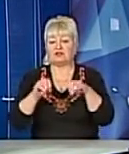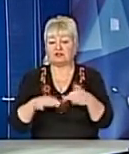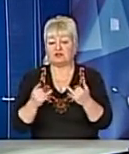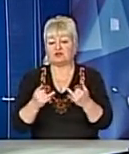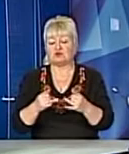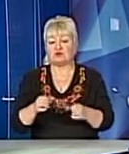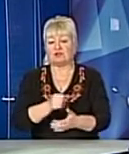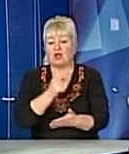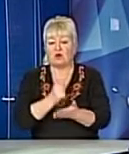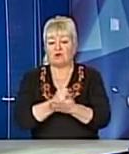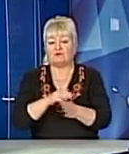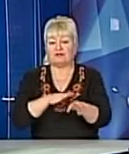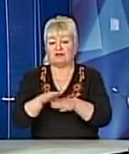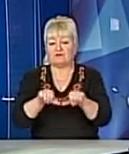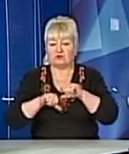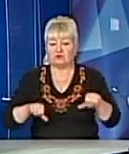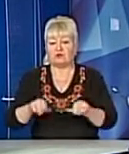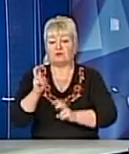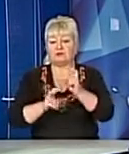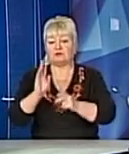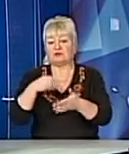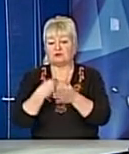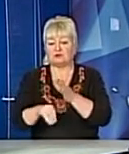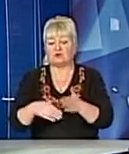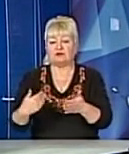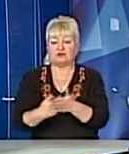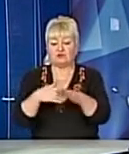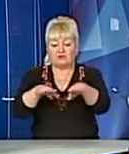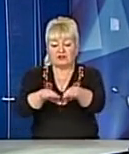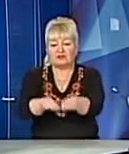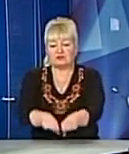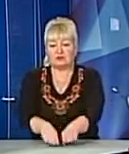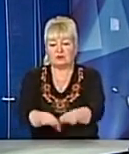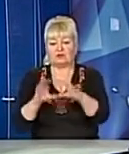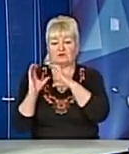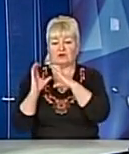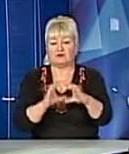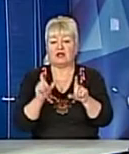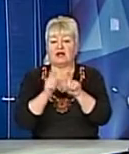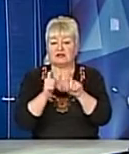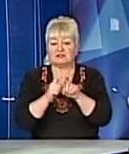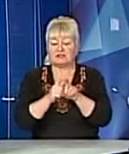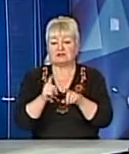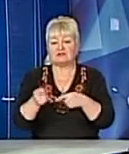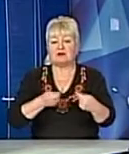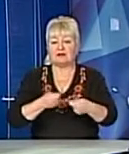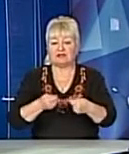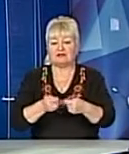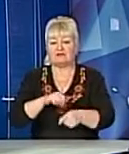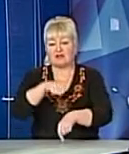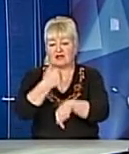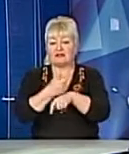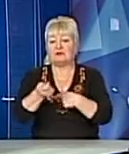Це підприємство буде закуповувати цього року нові низькопідлогові автобуси За словами керівника міського юридичного департаменту Гелени